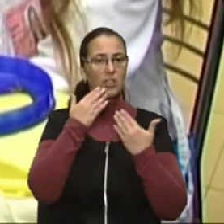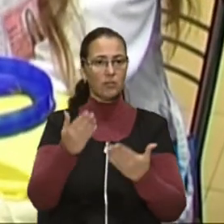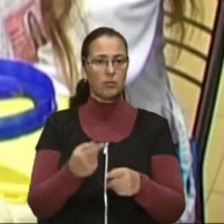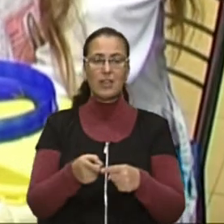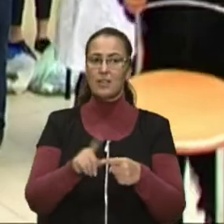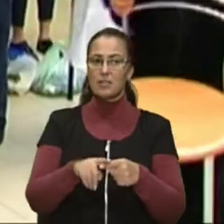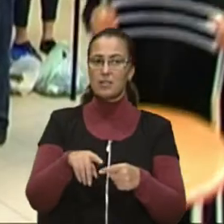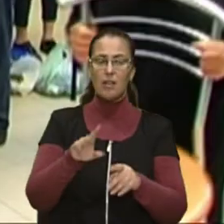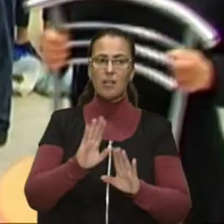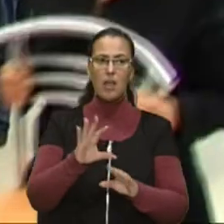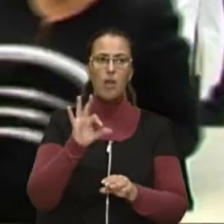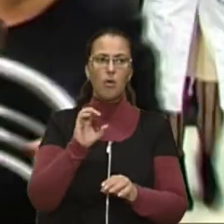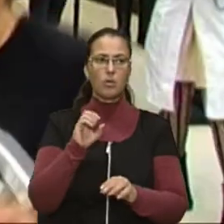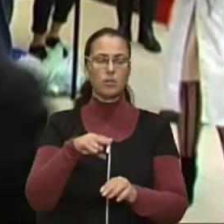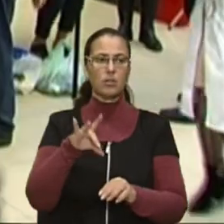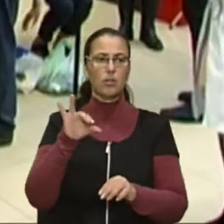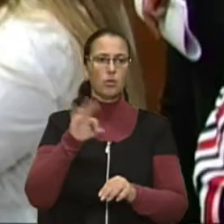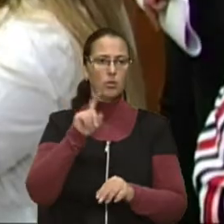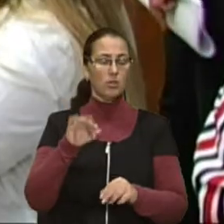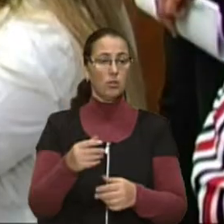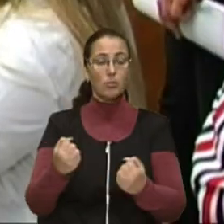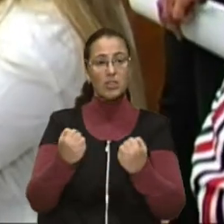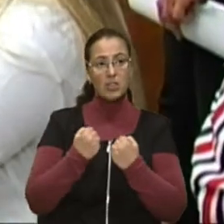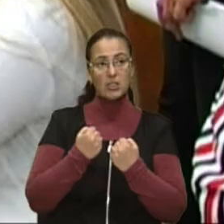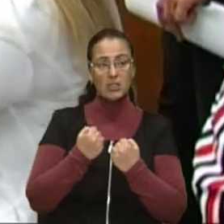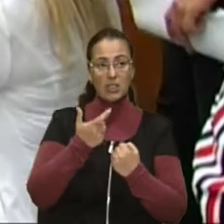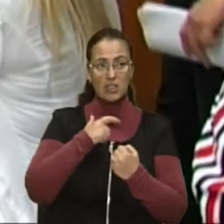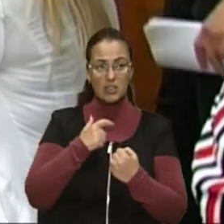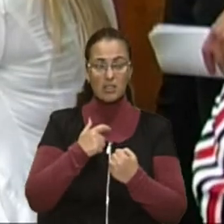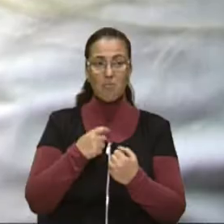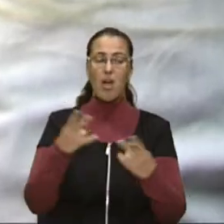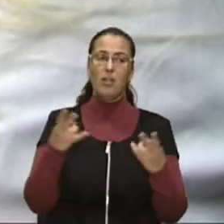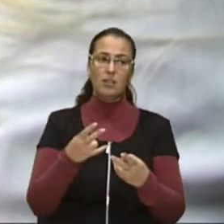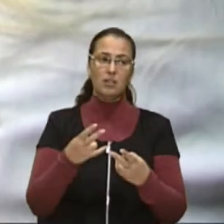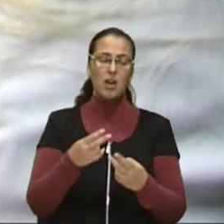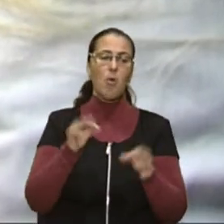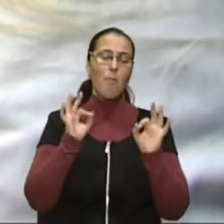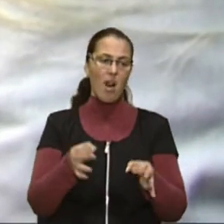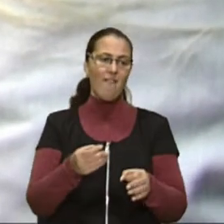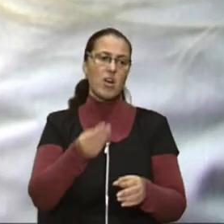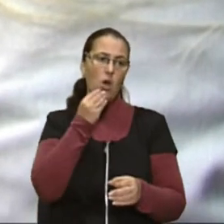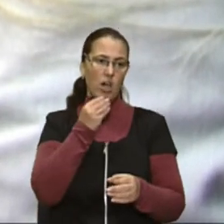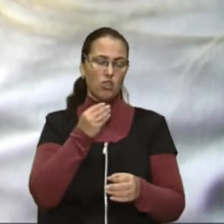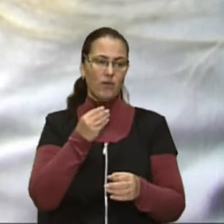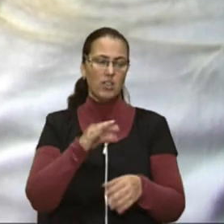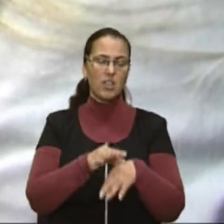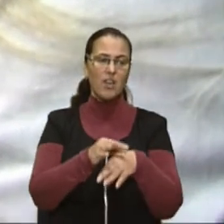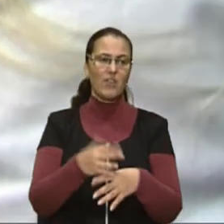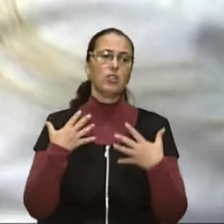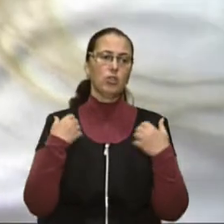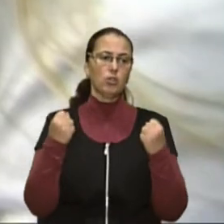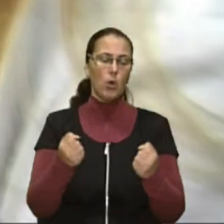Острозьква. Аби вберегти себе від цукрового діабету, необхідно правильно харчуватись і вести здоровий спосіб життя, каже лікарка